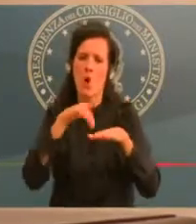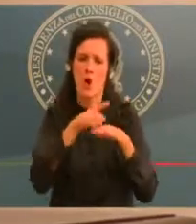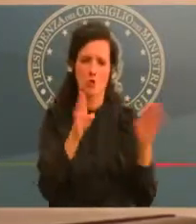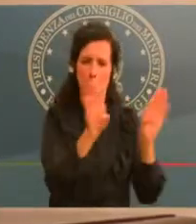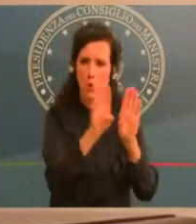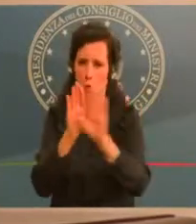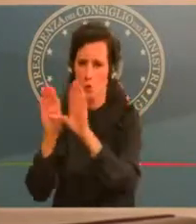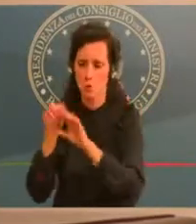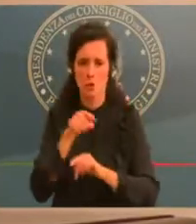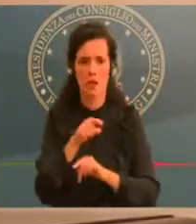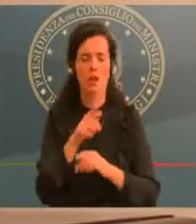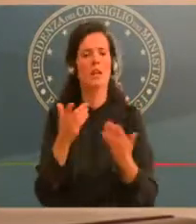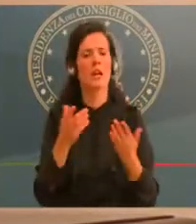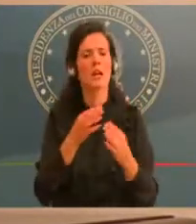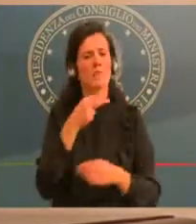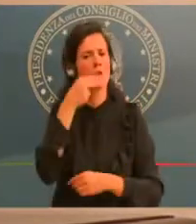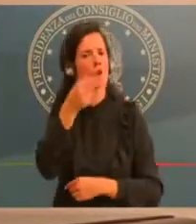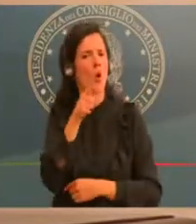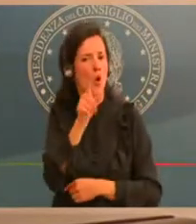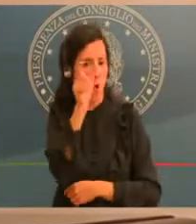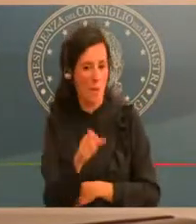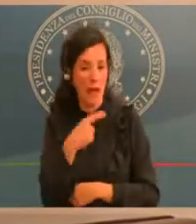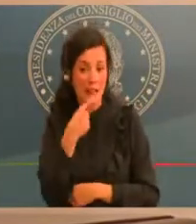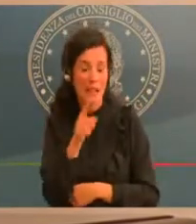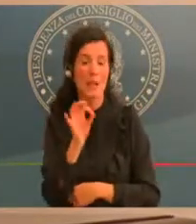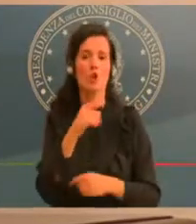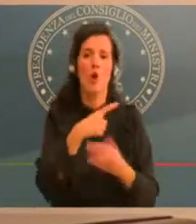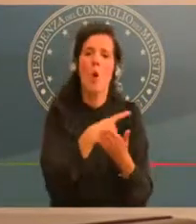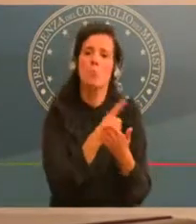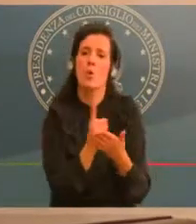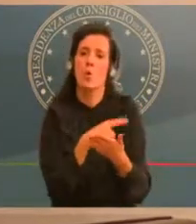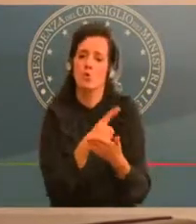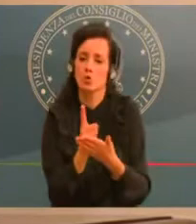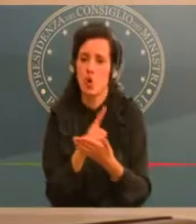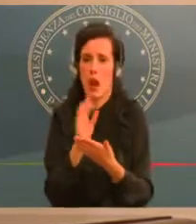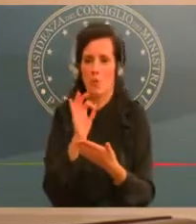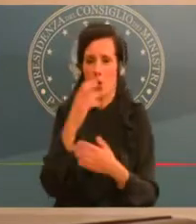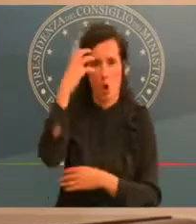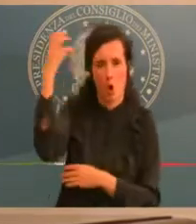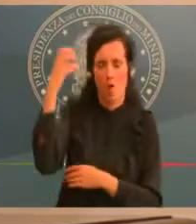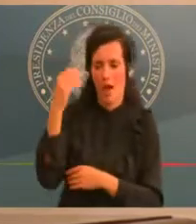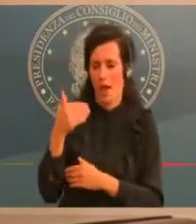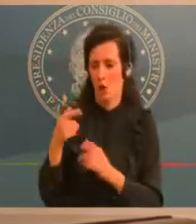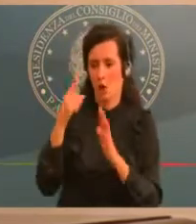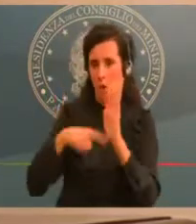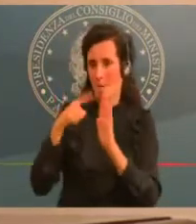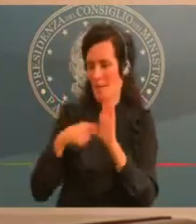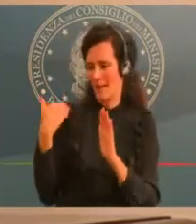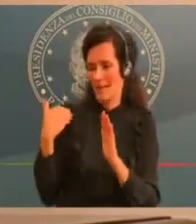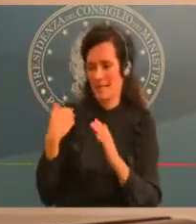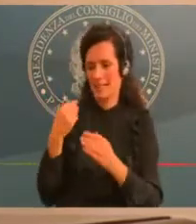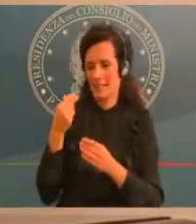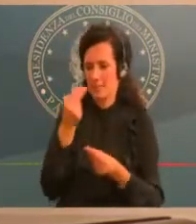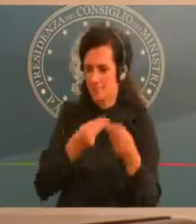stato confermato a ottobre. Ora, questa bussola doveva prevedere dei automatismi. In realtà in queste ore c'è stato un confronto